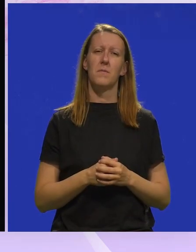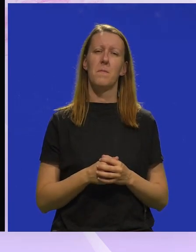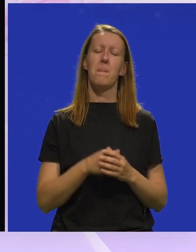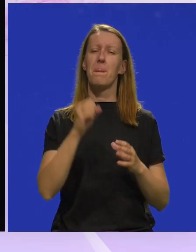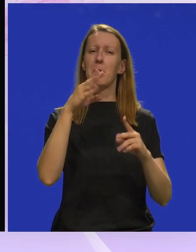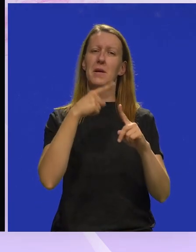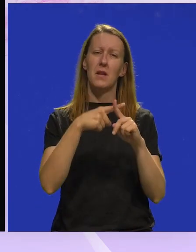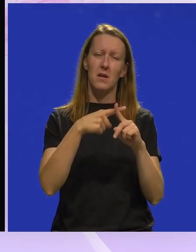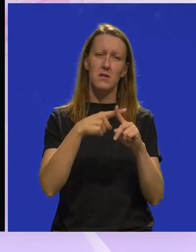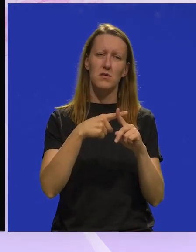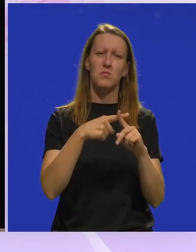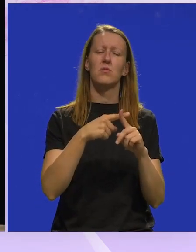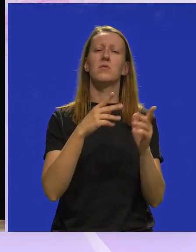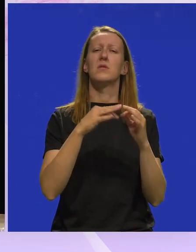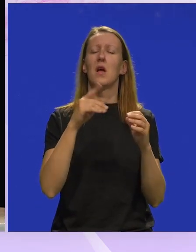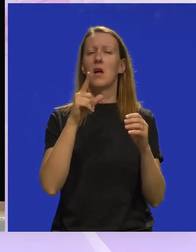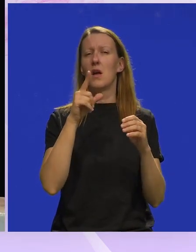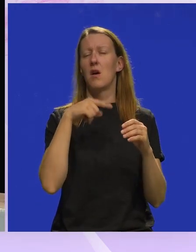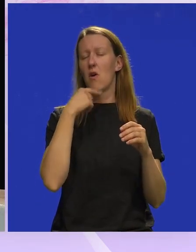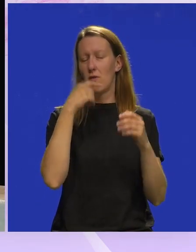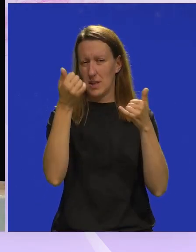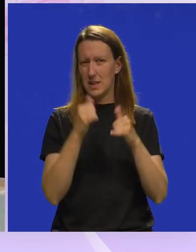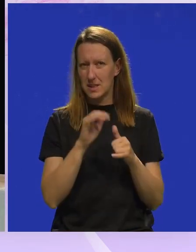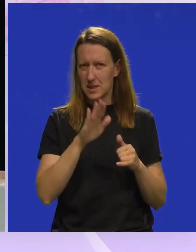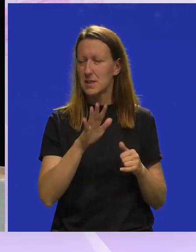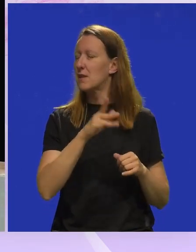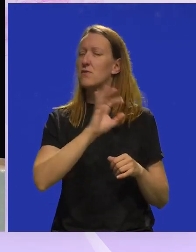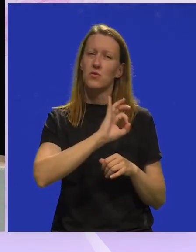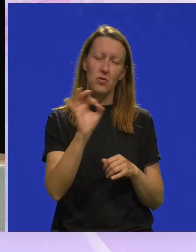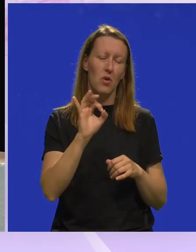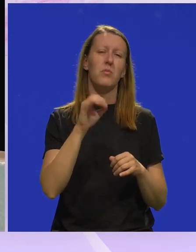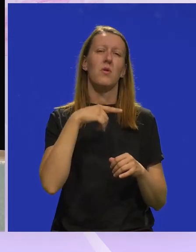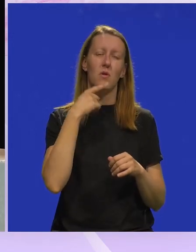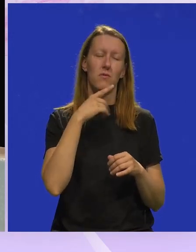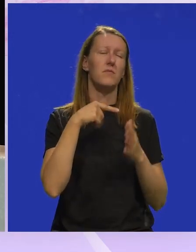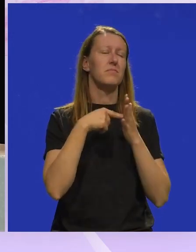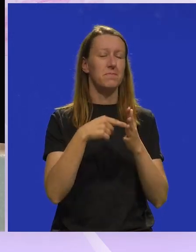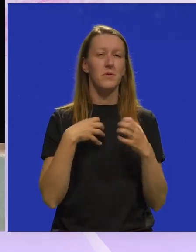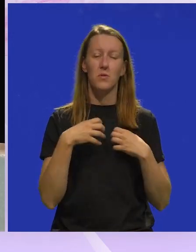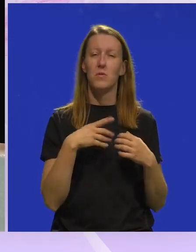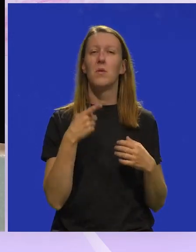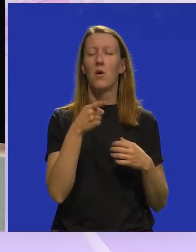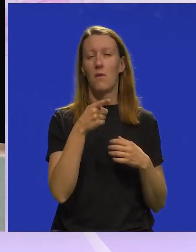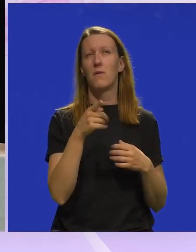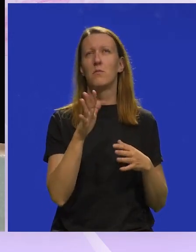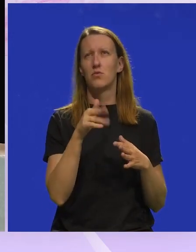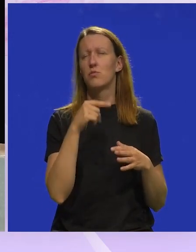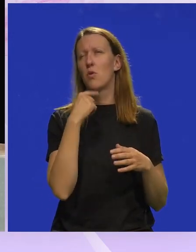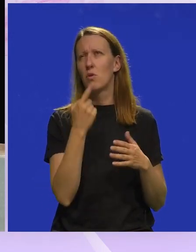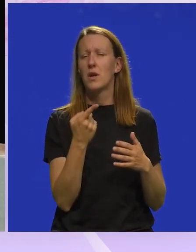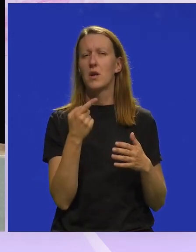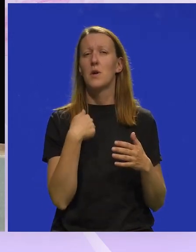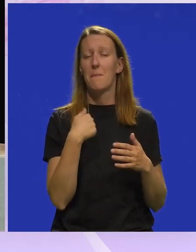Scena 15 plus na čakavštini, jako dobro se svi snalazite na vini. Pa ovo nam je, možemo